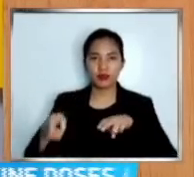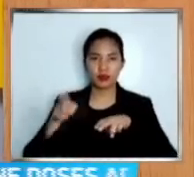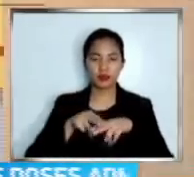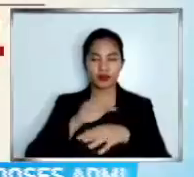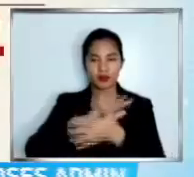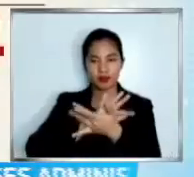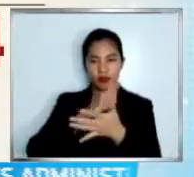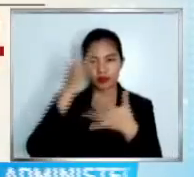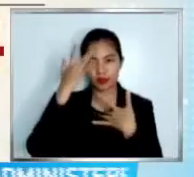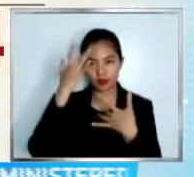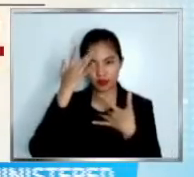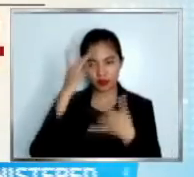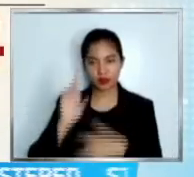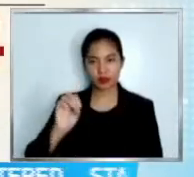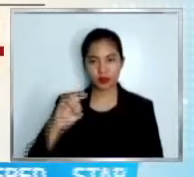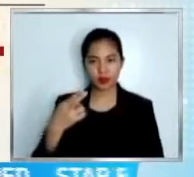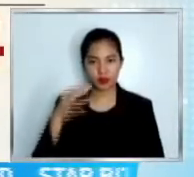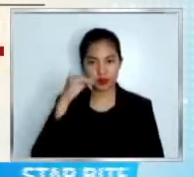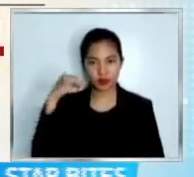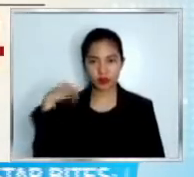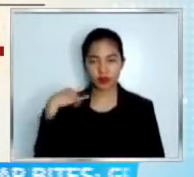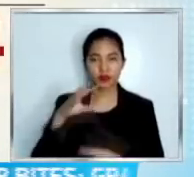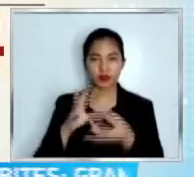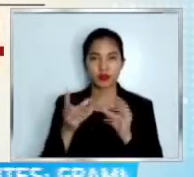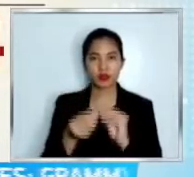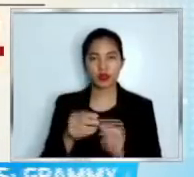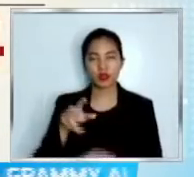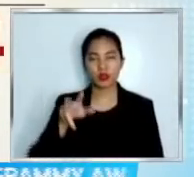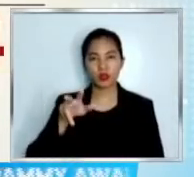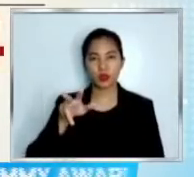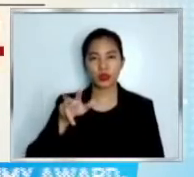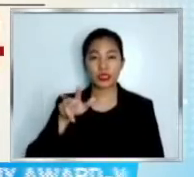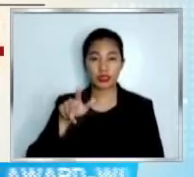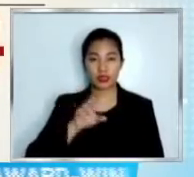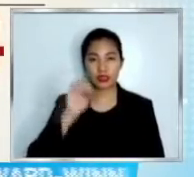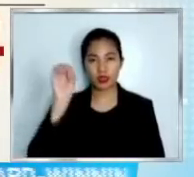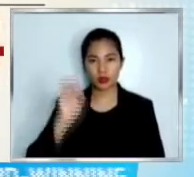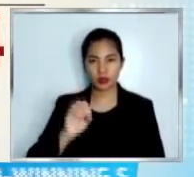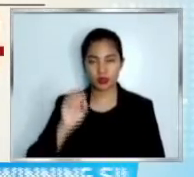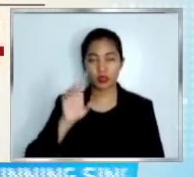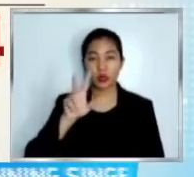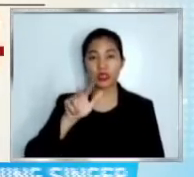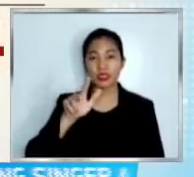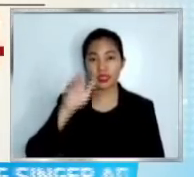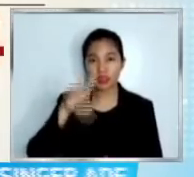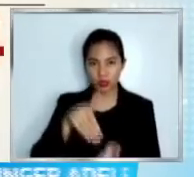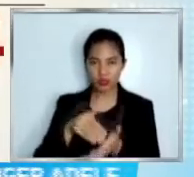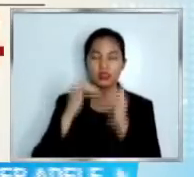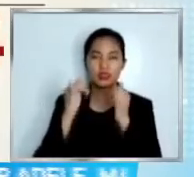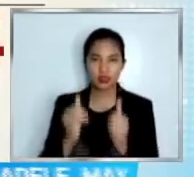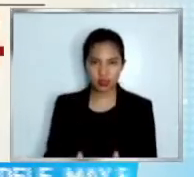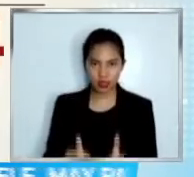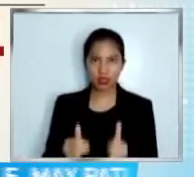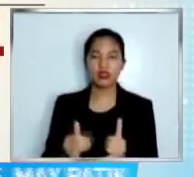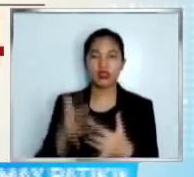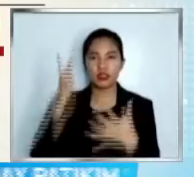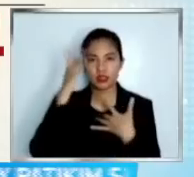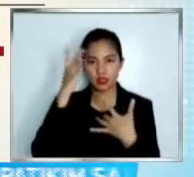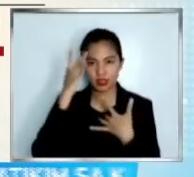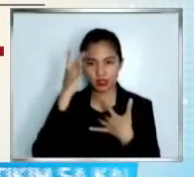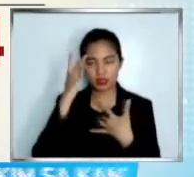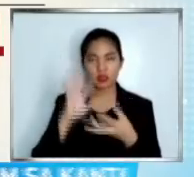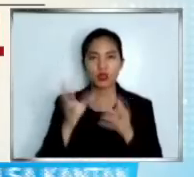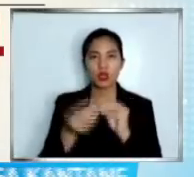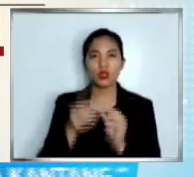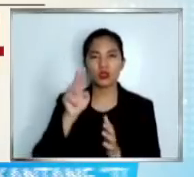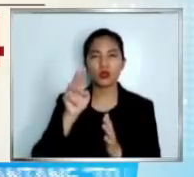Sa datos po ng DOH kahapon, mahigit 23,000 ang active cases o nagpapagaling pa sa mahigit 2,820,000